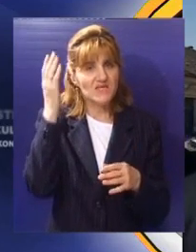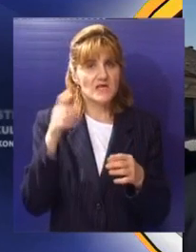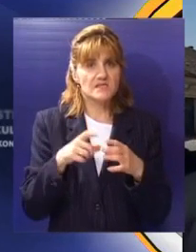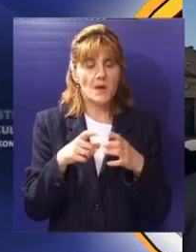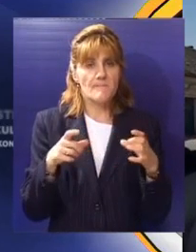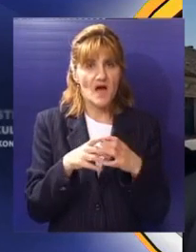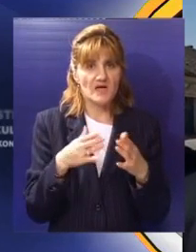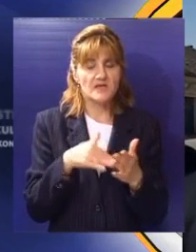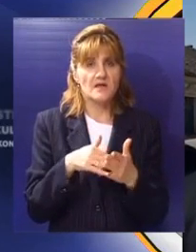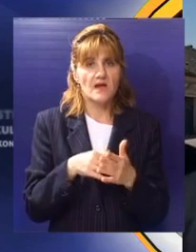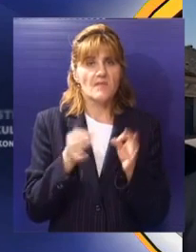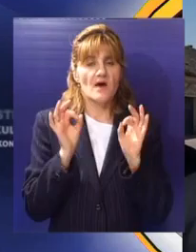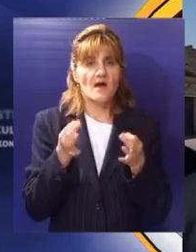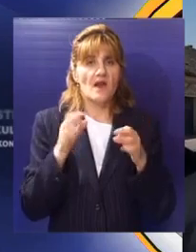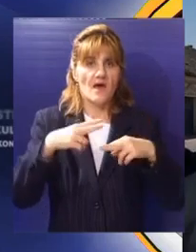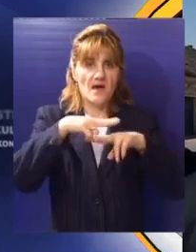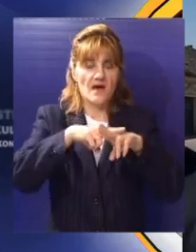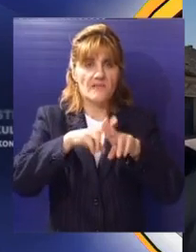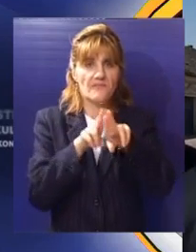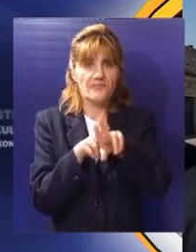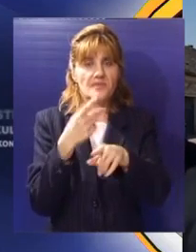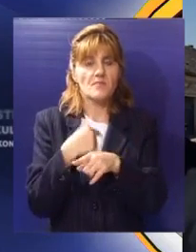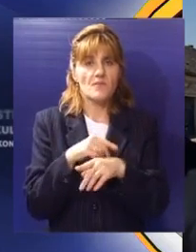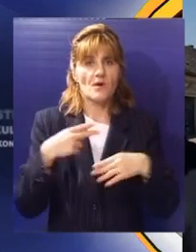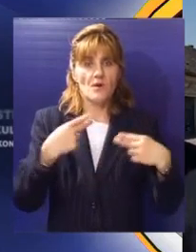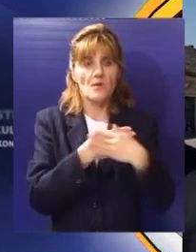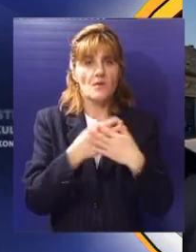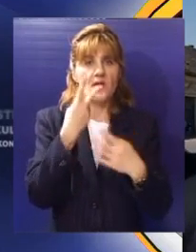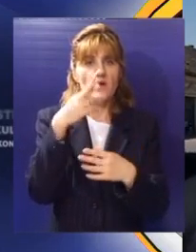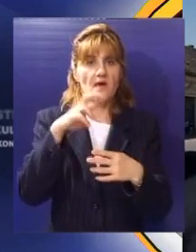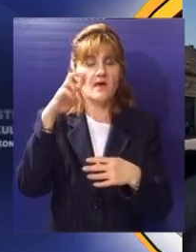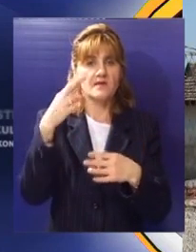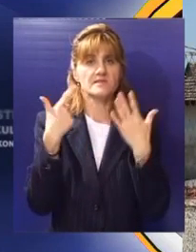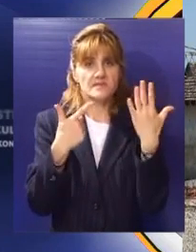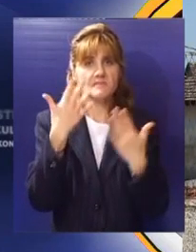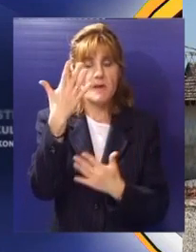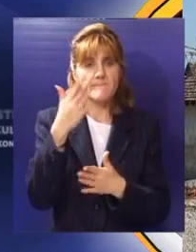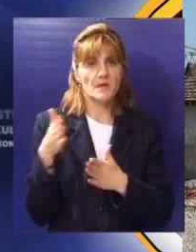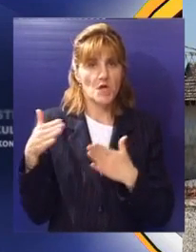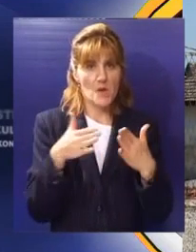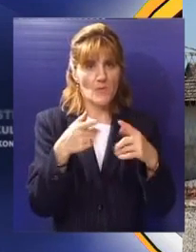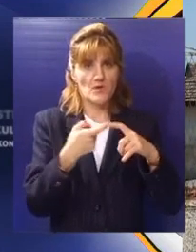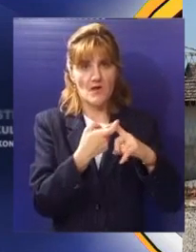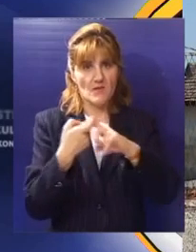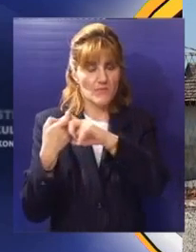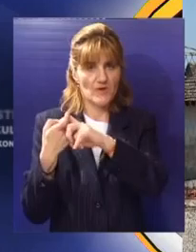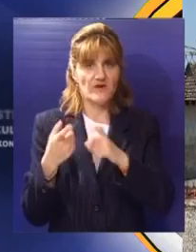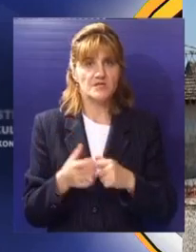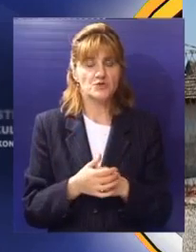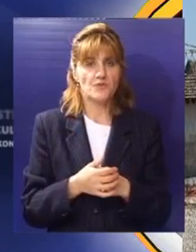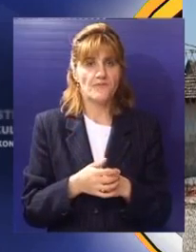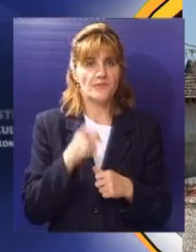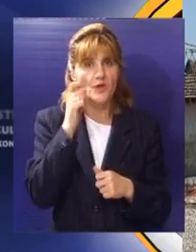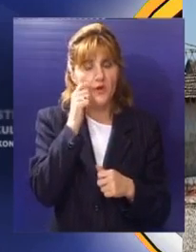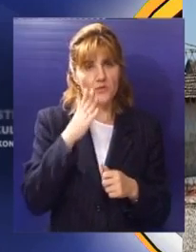da ćemo kvalitetnije čitava naselja povezati sa glavnim koridorom ili S75 putom. U direkciji za izgradnju grada mole